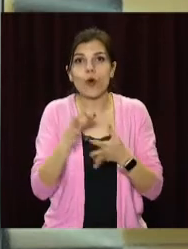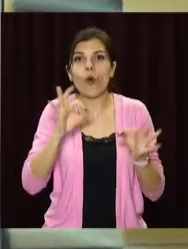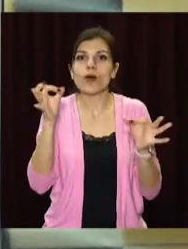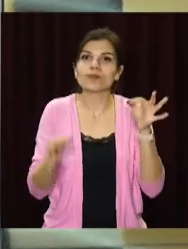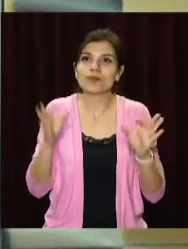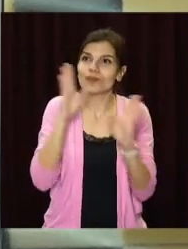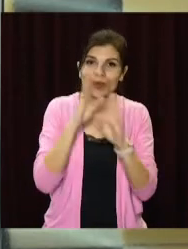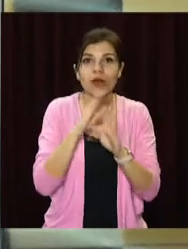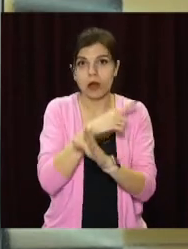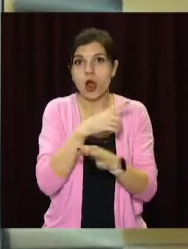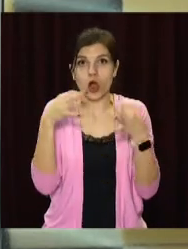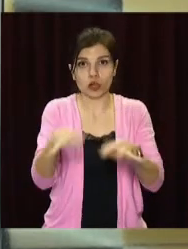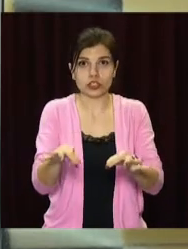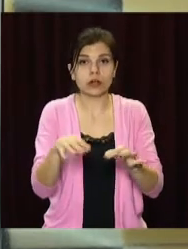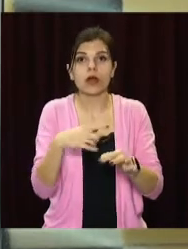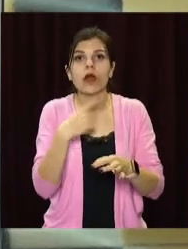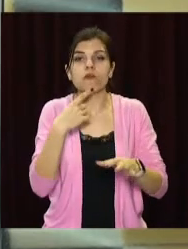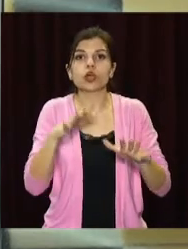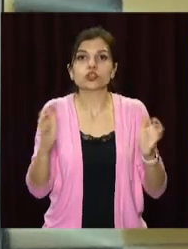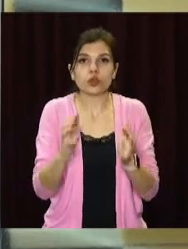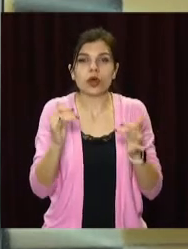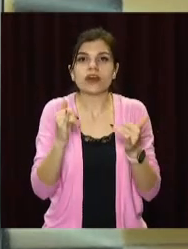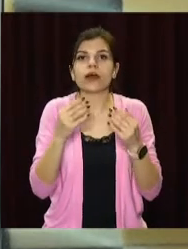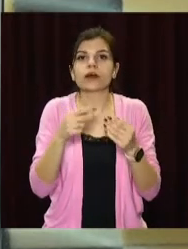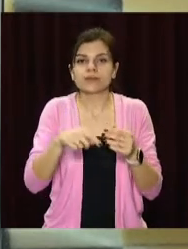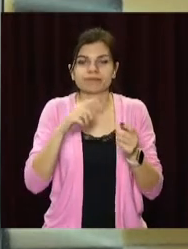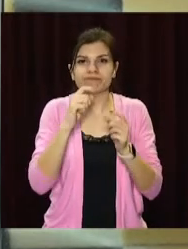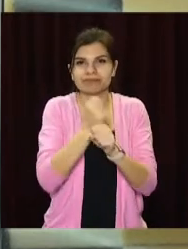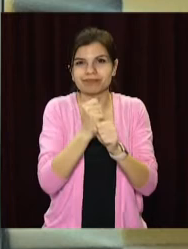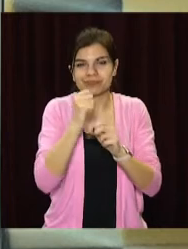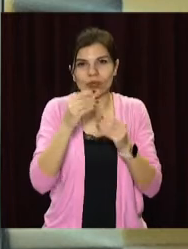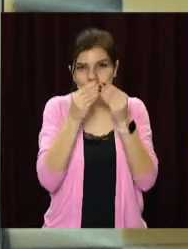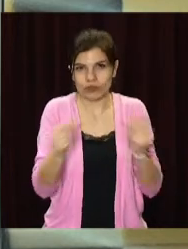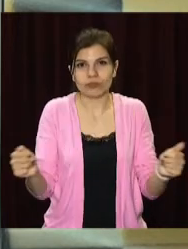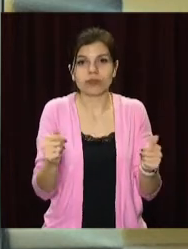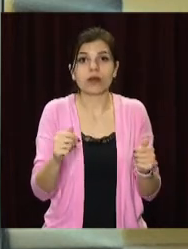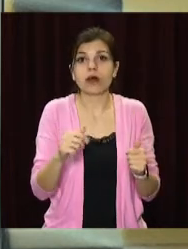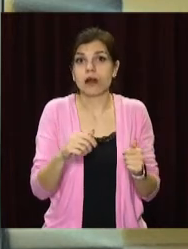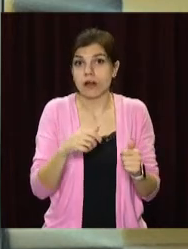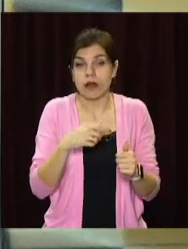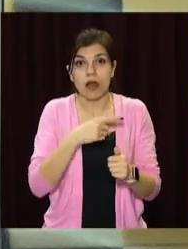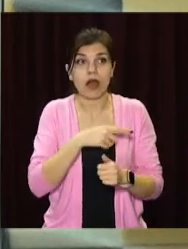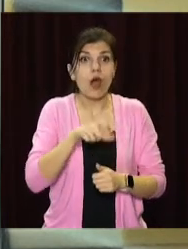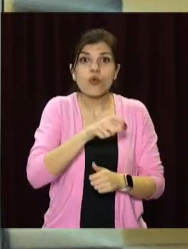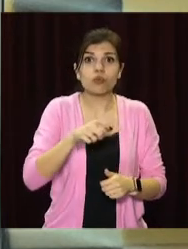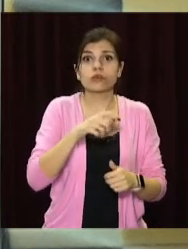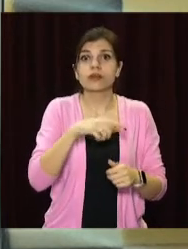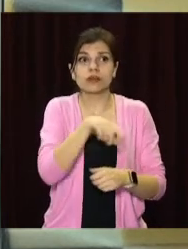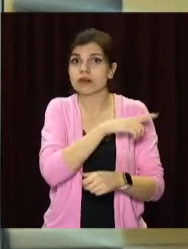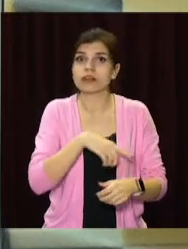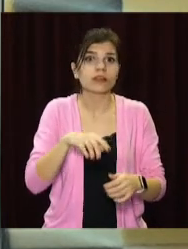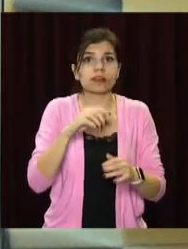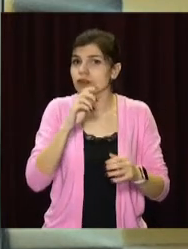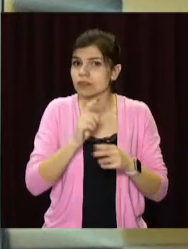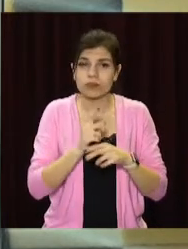на збирання, зберігання та утилізацію небезпечних відходів. Хоча зробили це всупереч думці влади, людей,